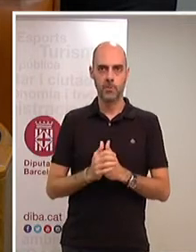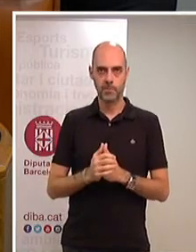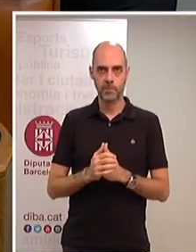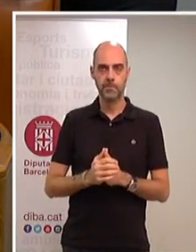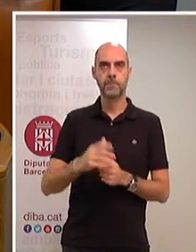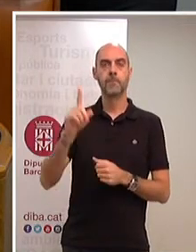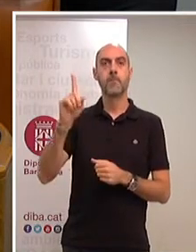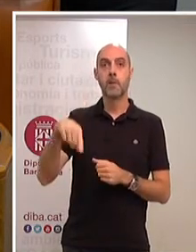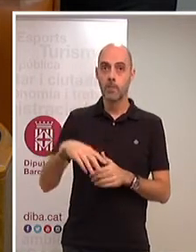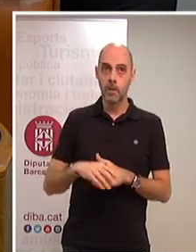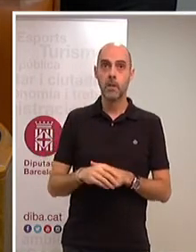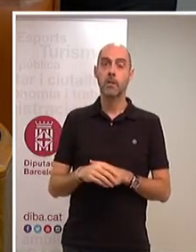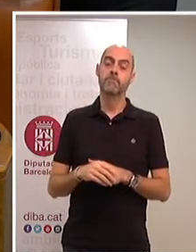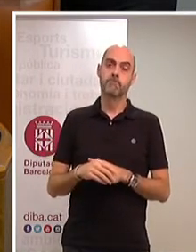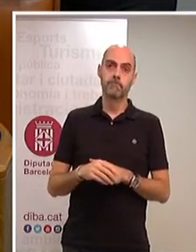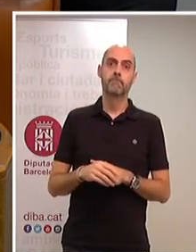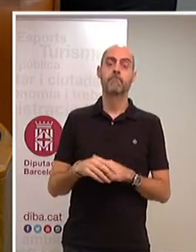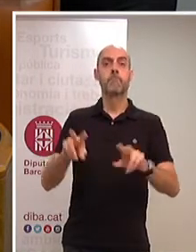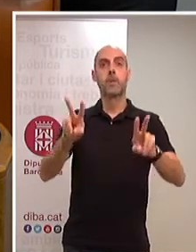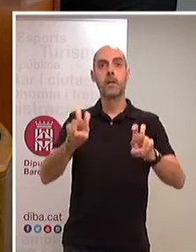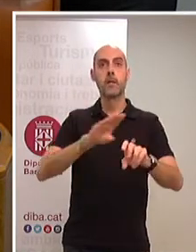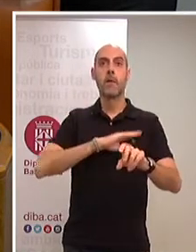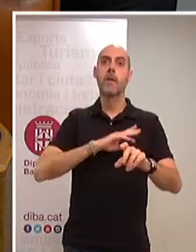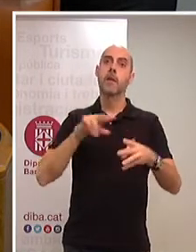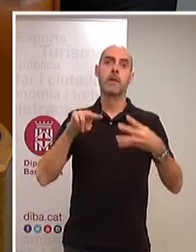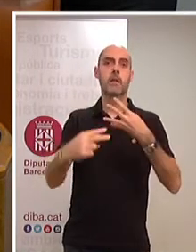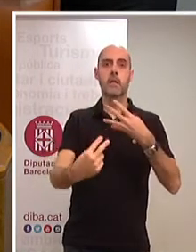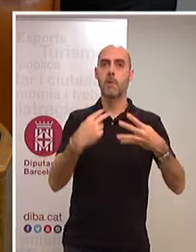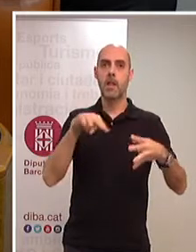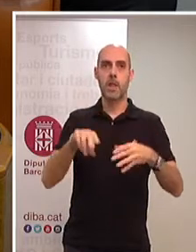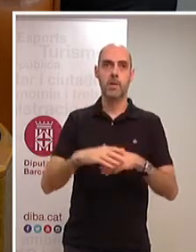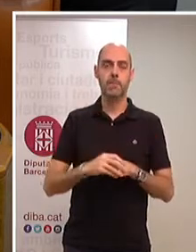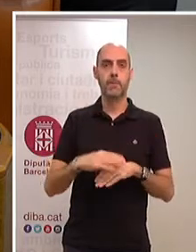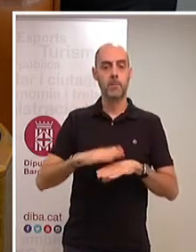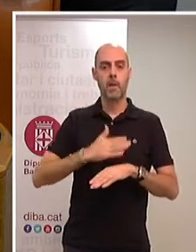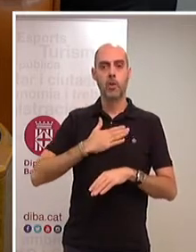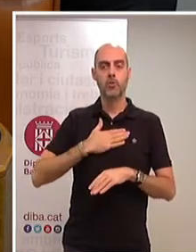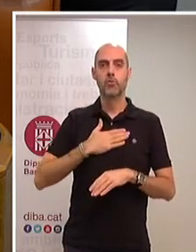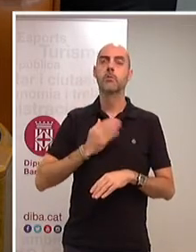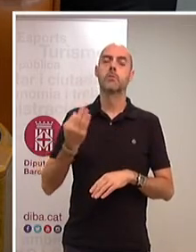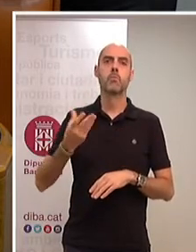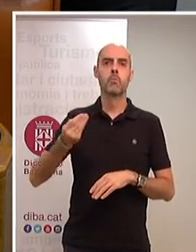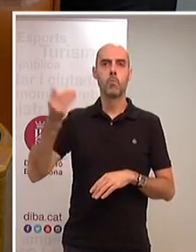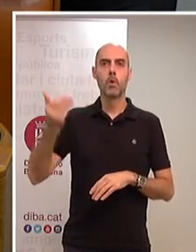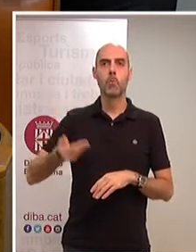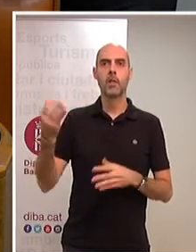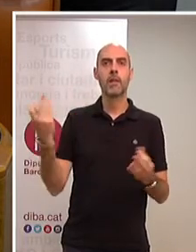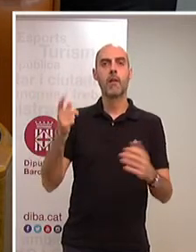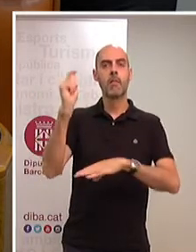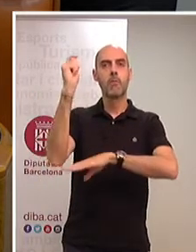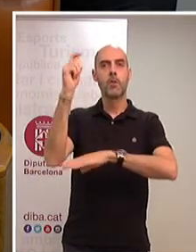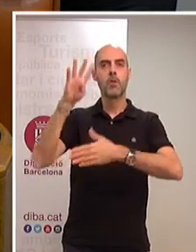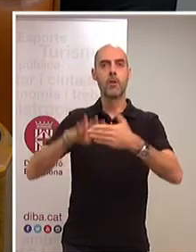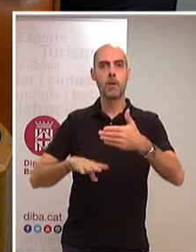incidir en les qüestions de transparència. A nosaltres és importantíssim que la Diputació de Barcelona